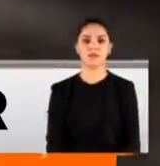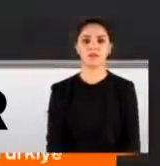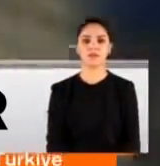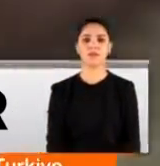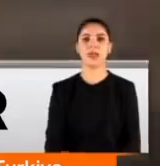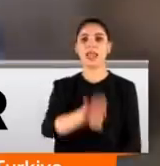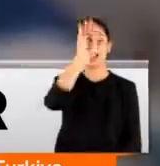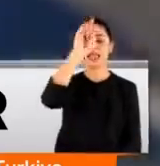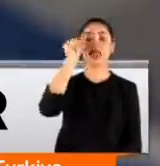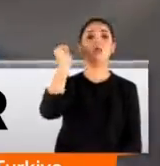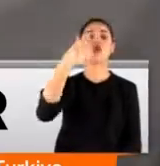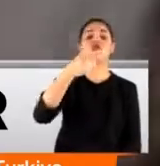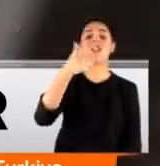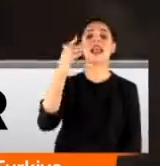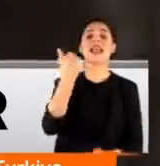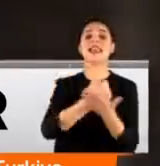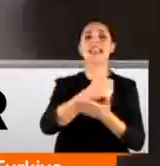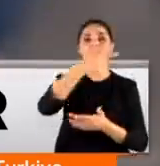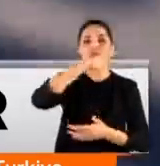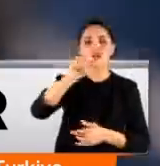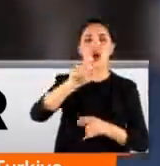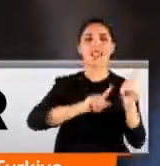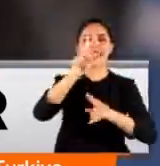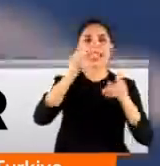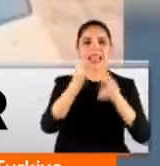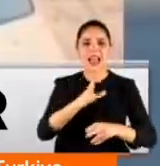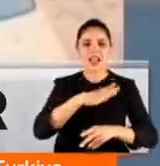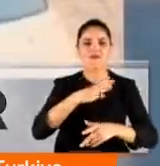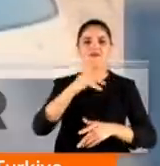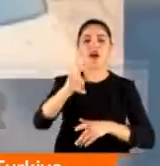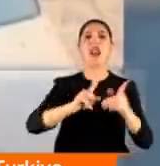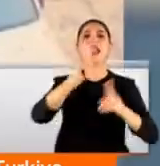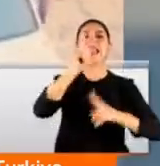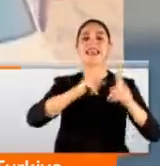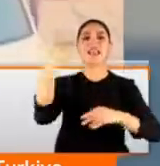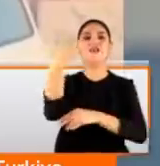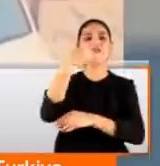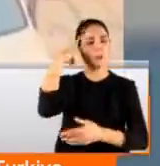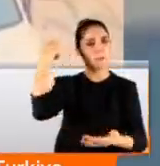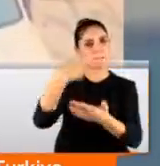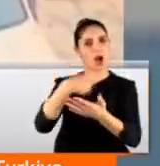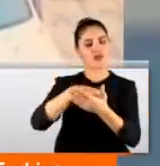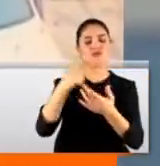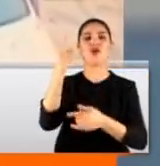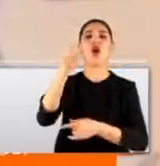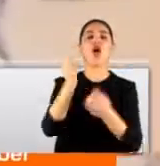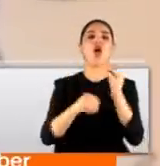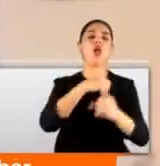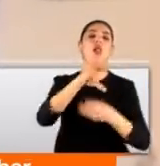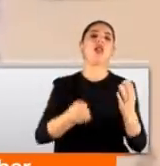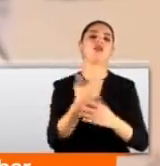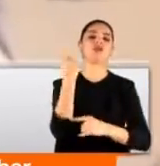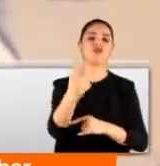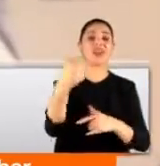İstanbul Yeşilköylüler internetlerinin kesik olduğu gerekçesiyle internet sağlayıcı firmaya başvurunca çıktı olay. Firma